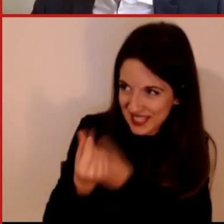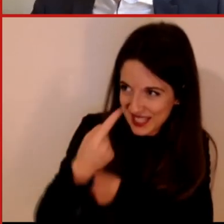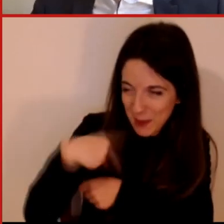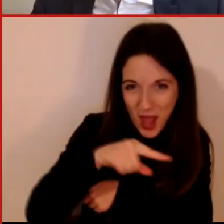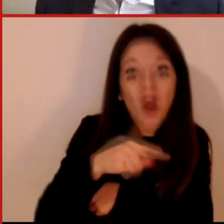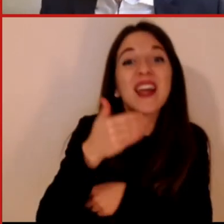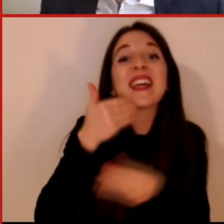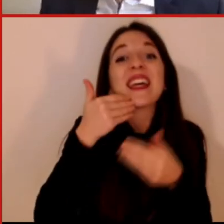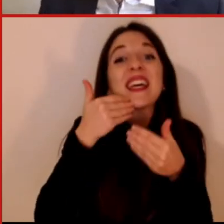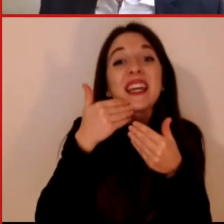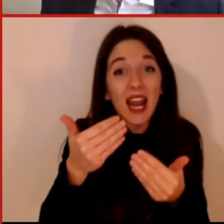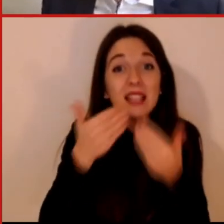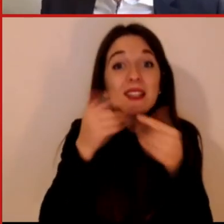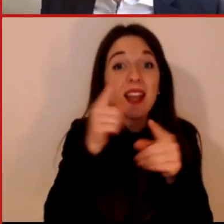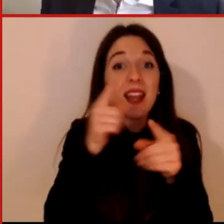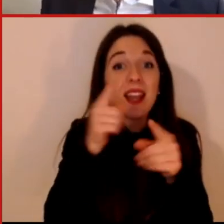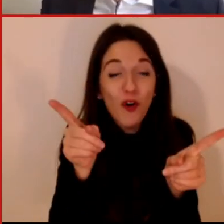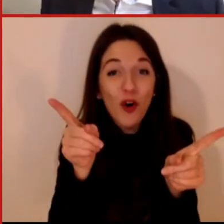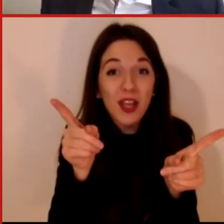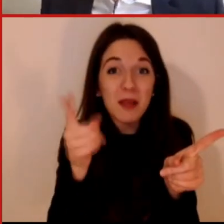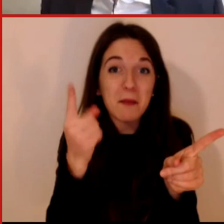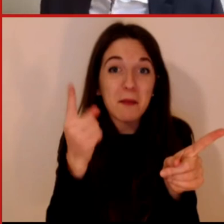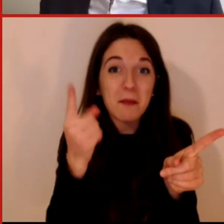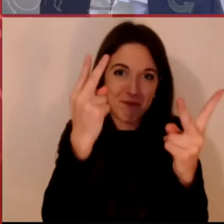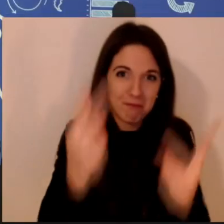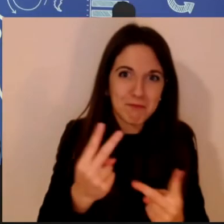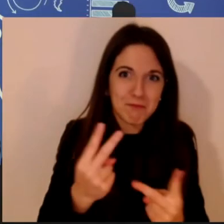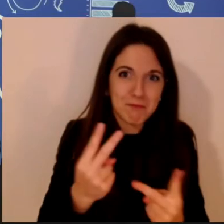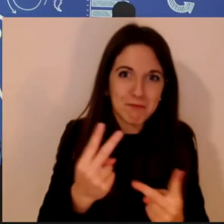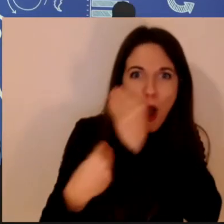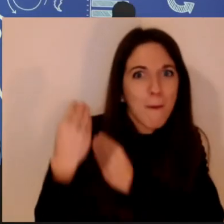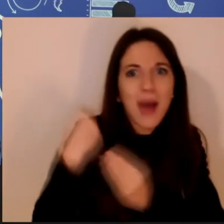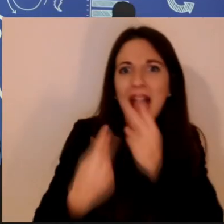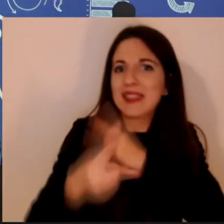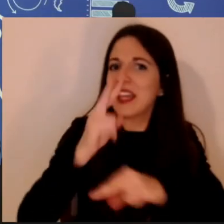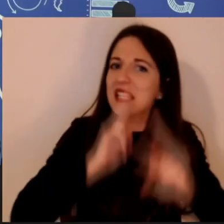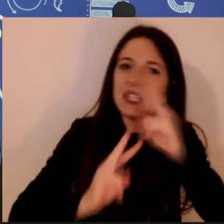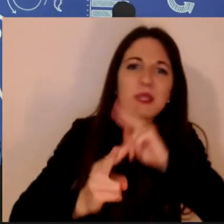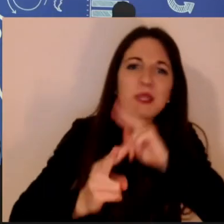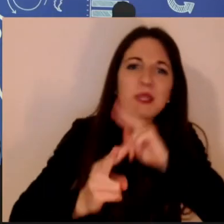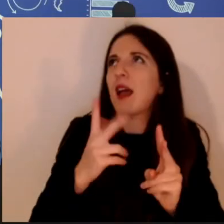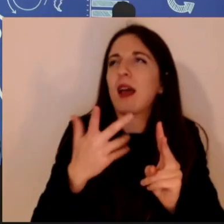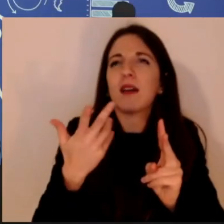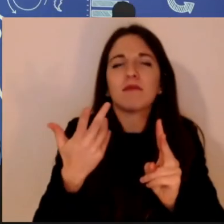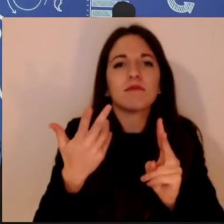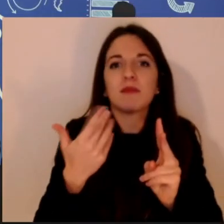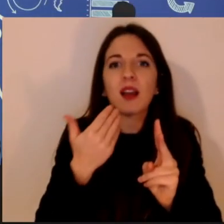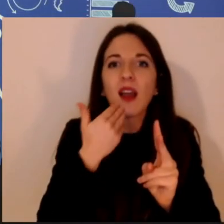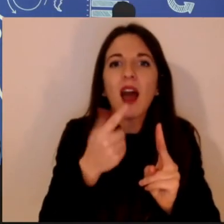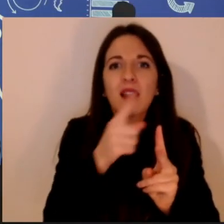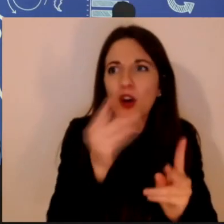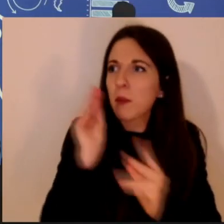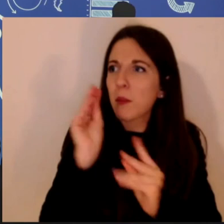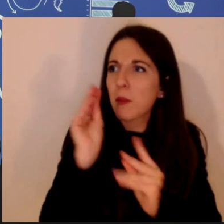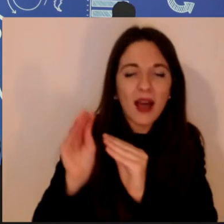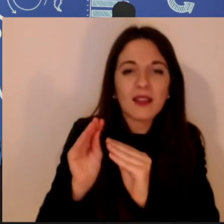grazie a tutti voi per aver interagito, per aver risposto alle domande di Stampol, per aver sottoposto alle domande e chiedo tra